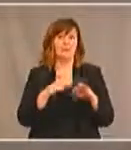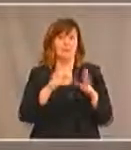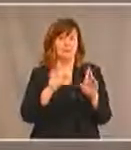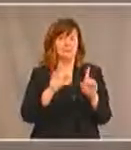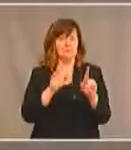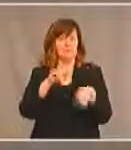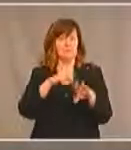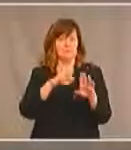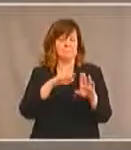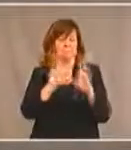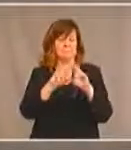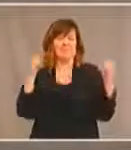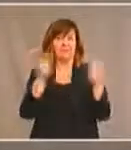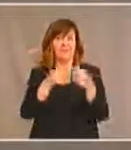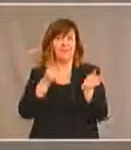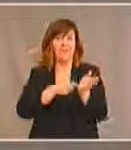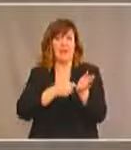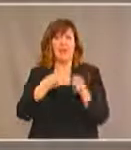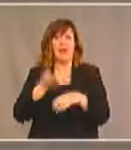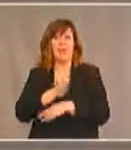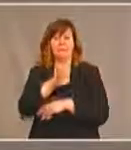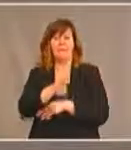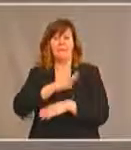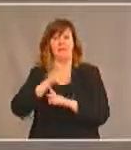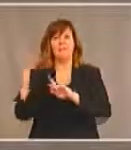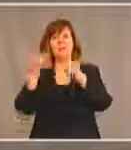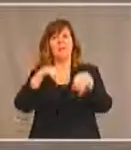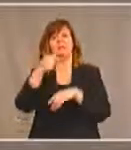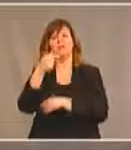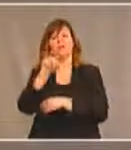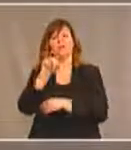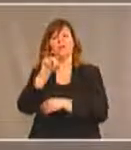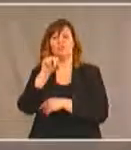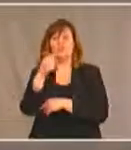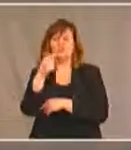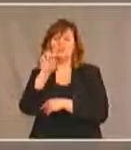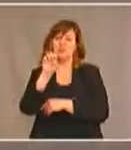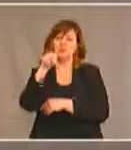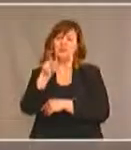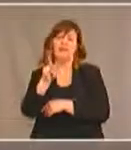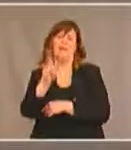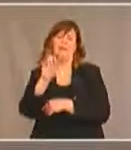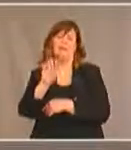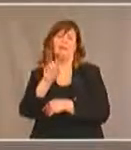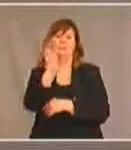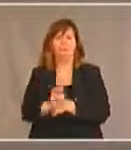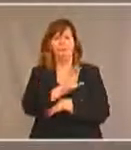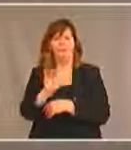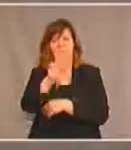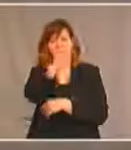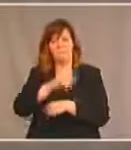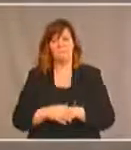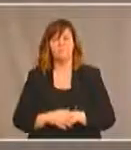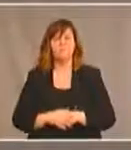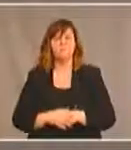Genève en avril. L'important dans cet exercice et c'est une question que